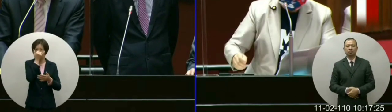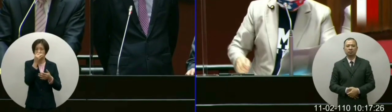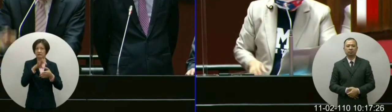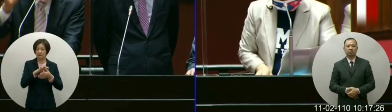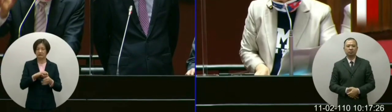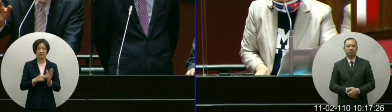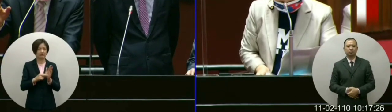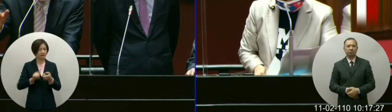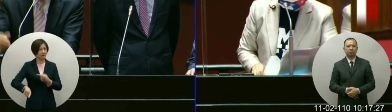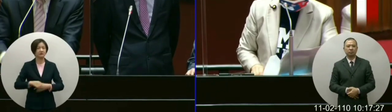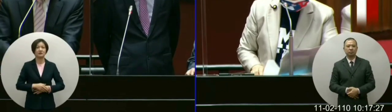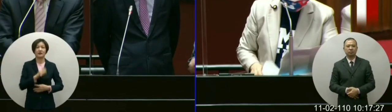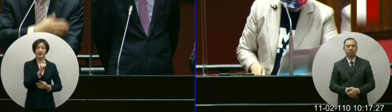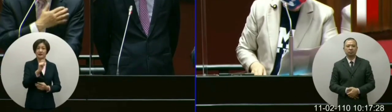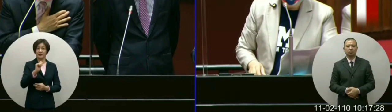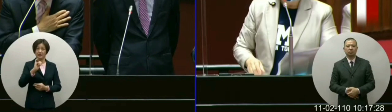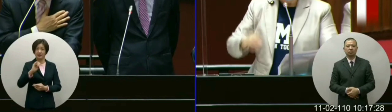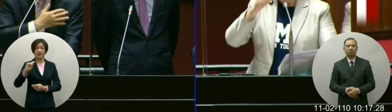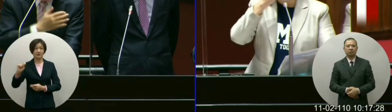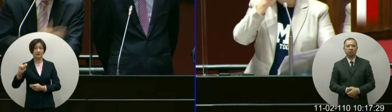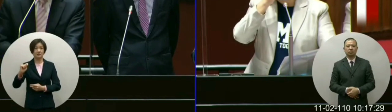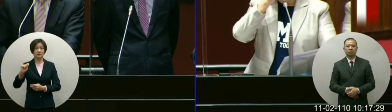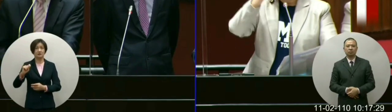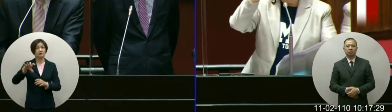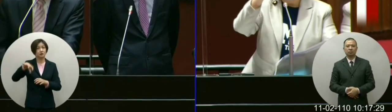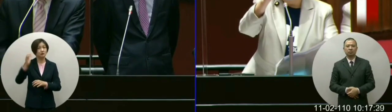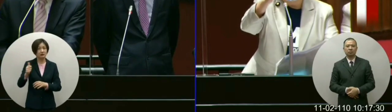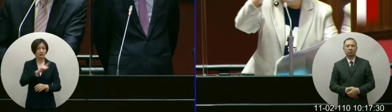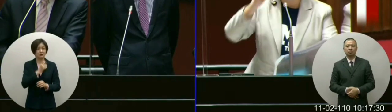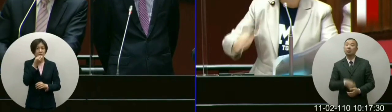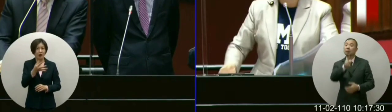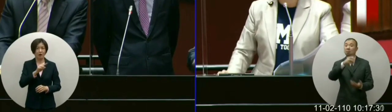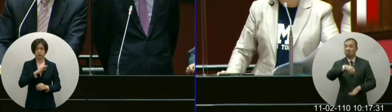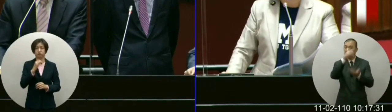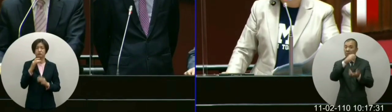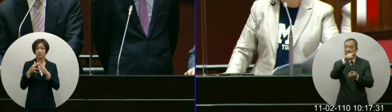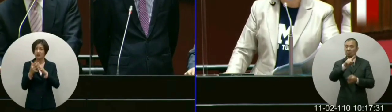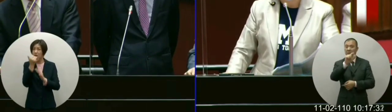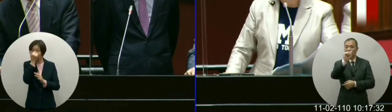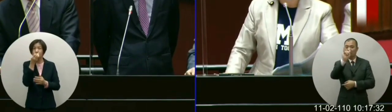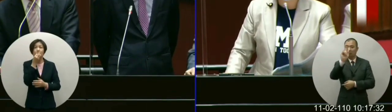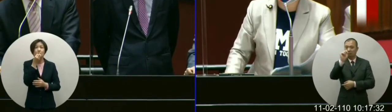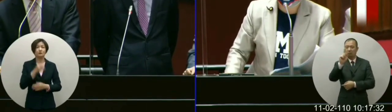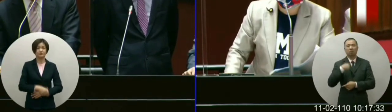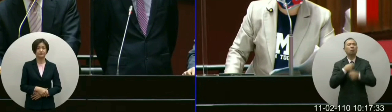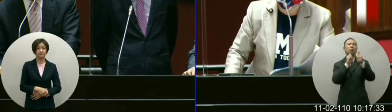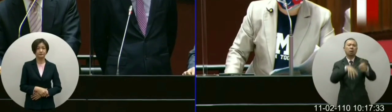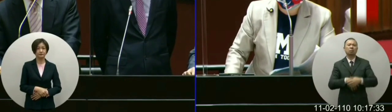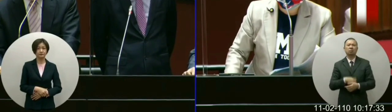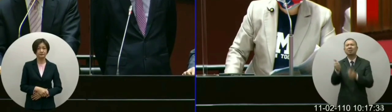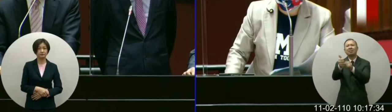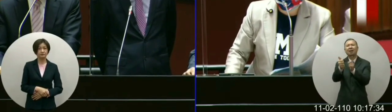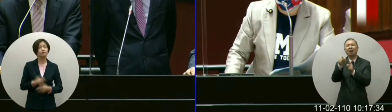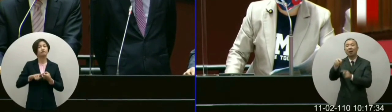你看连AIT的处长都说他自己吃他的孩子也你讲到AIT本席告诉你他吃美